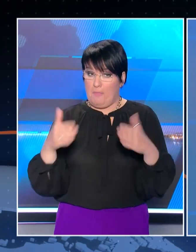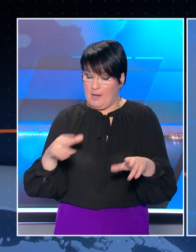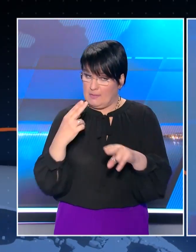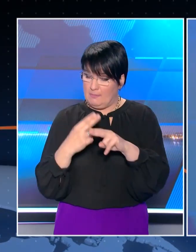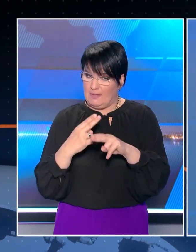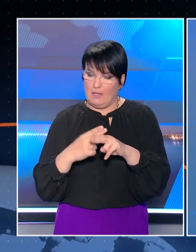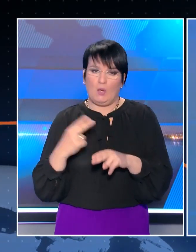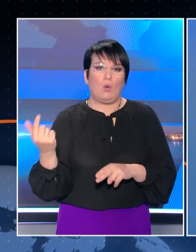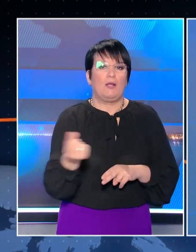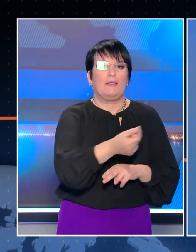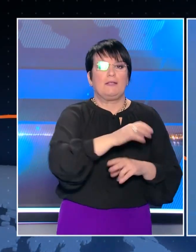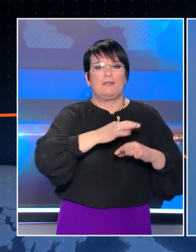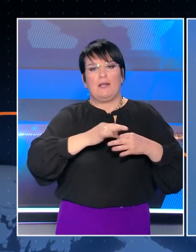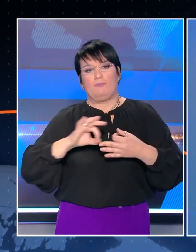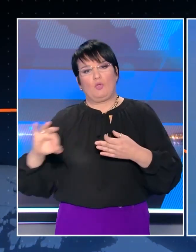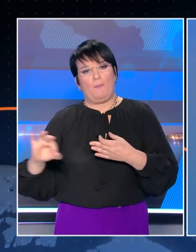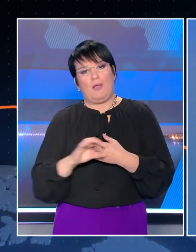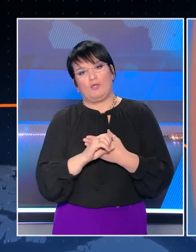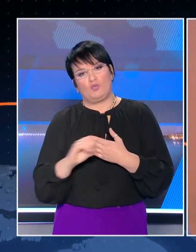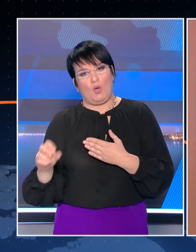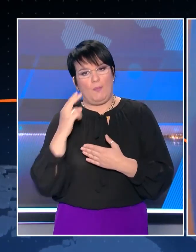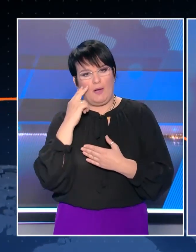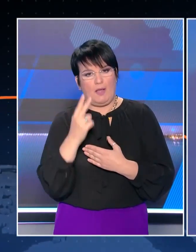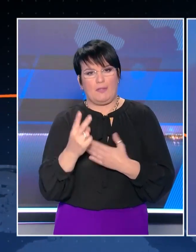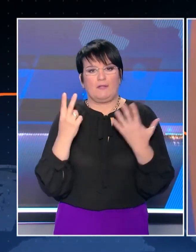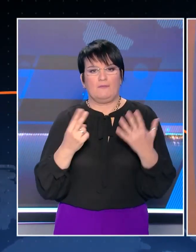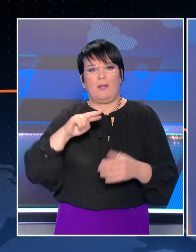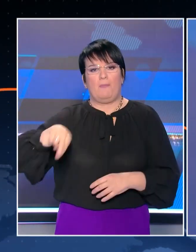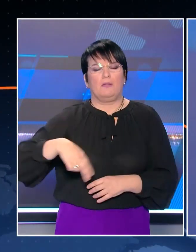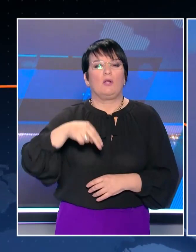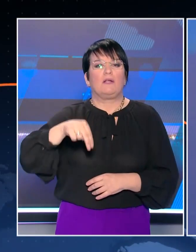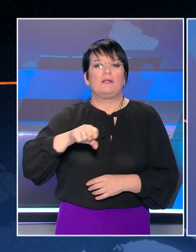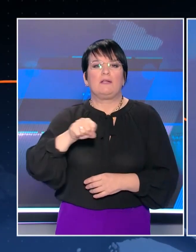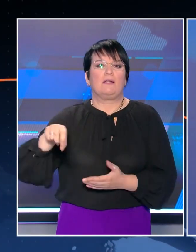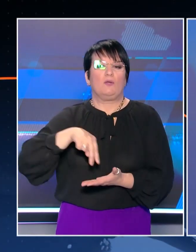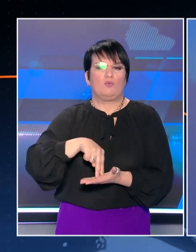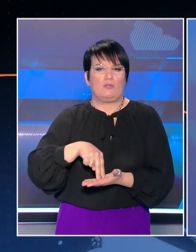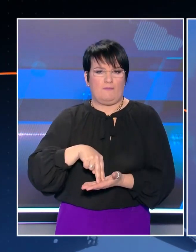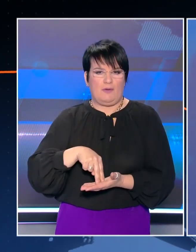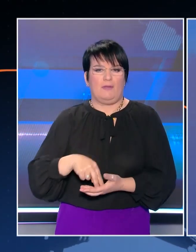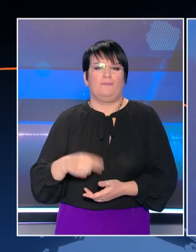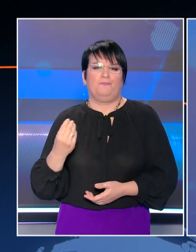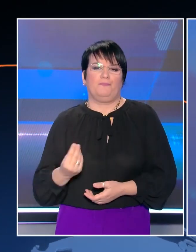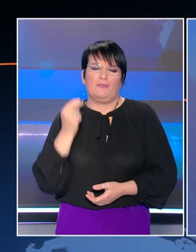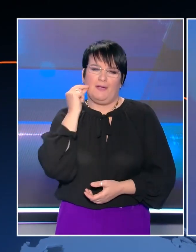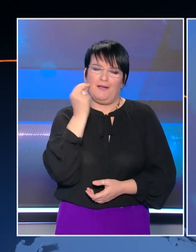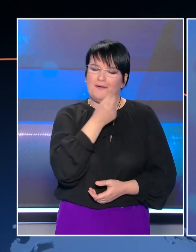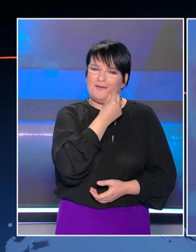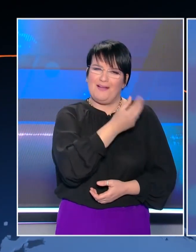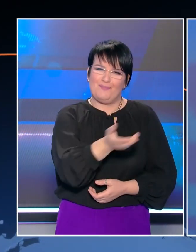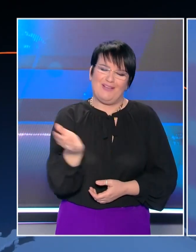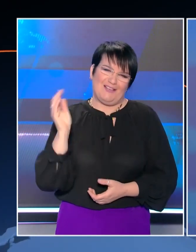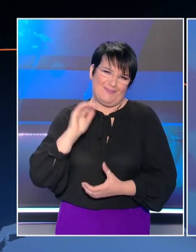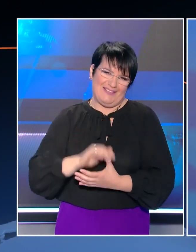ολοκληρώθηκε όλες οι ειδήσεις αναλυτικά στο κεντρικό δελτίο ειδήσεων του Open στις 7 παρατέταρτο με τον Νίκο Στραβελάκη.